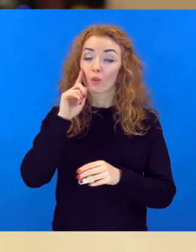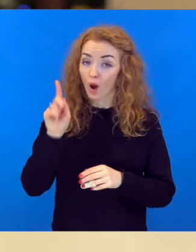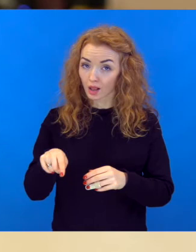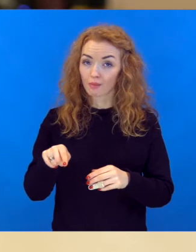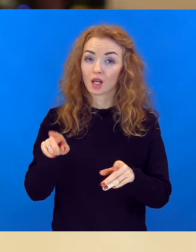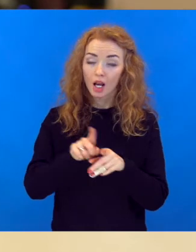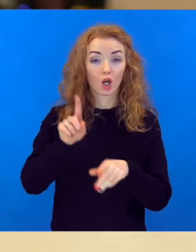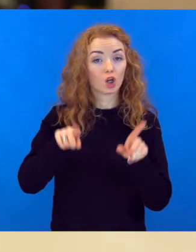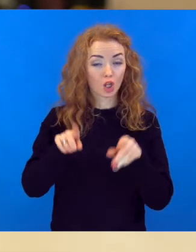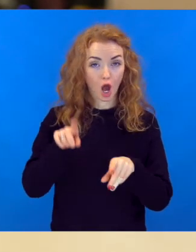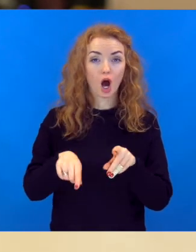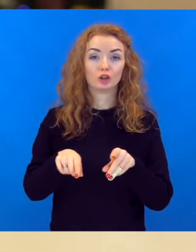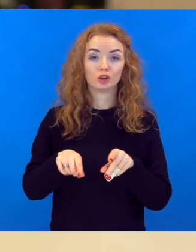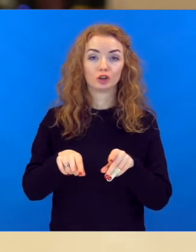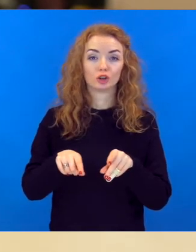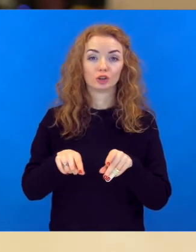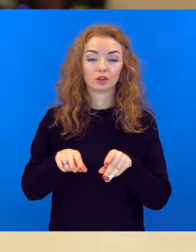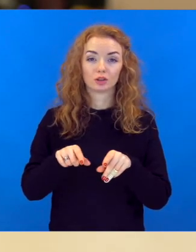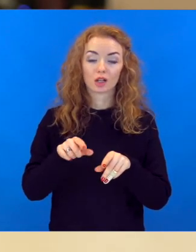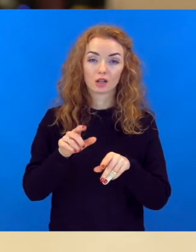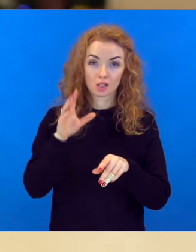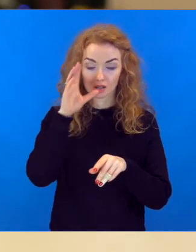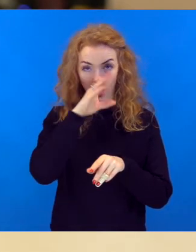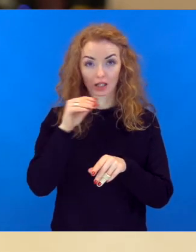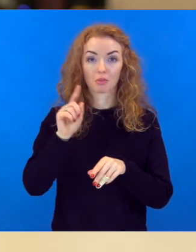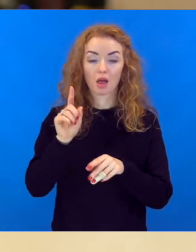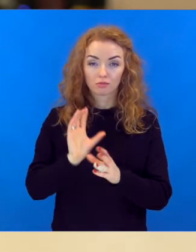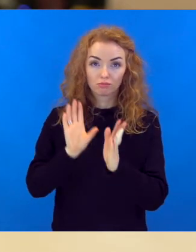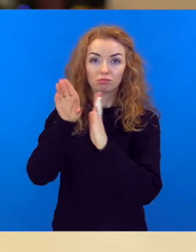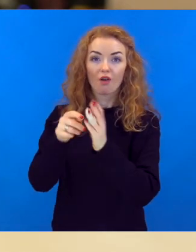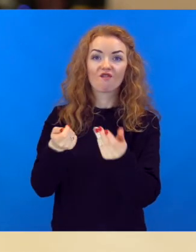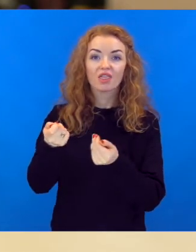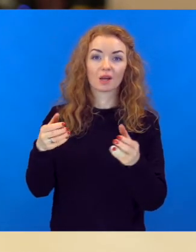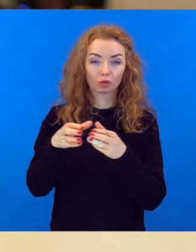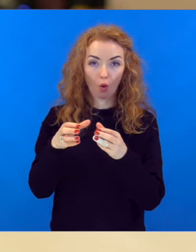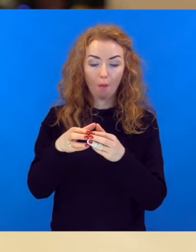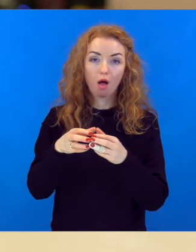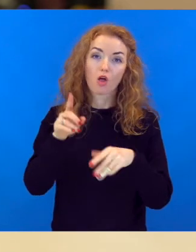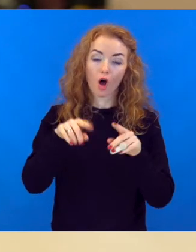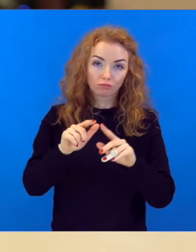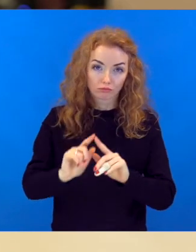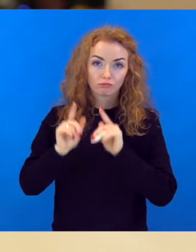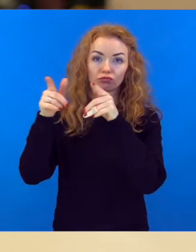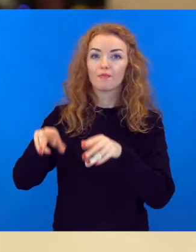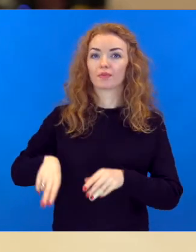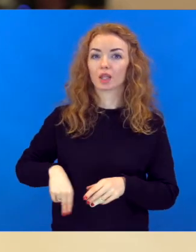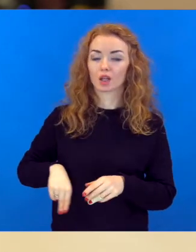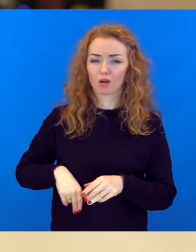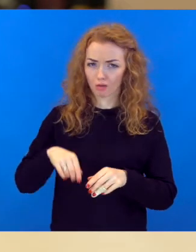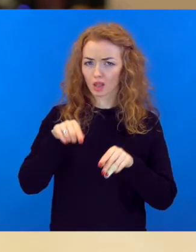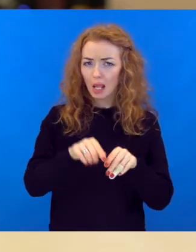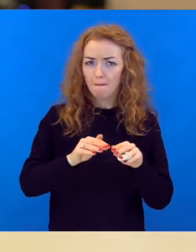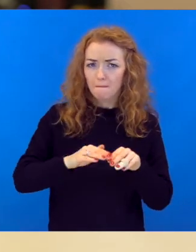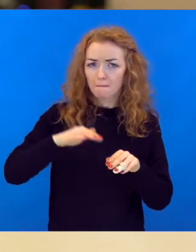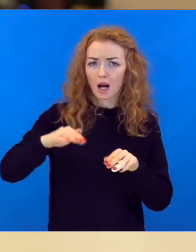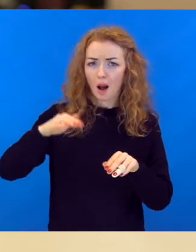lielākā. Protams, tev ir tie pāris soļi, kad tu ielic vadības komandā un tad no vadības komandas tu liec direktoru. Tie